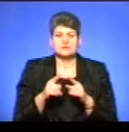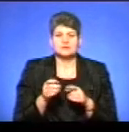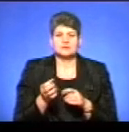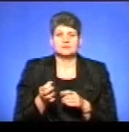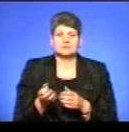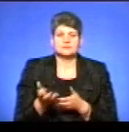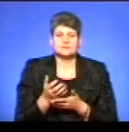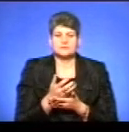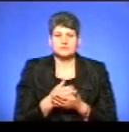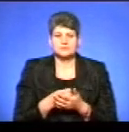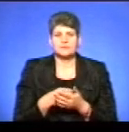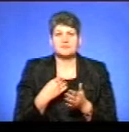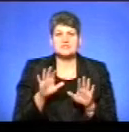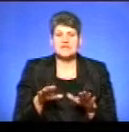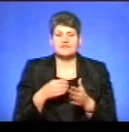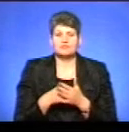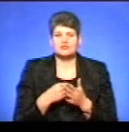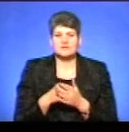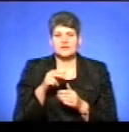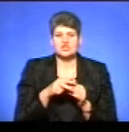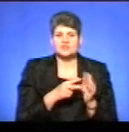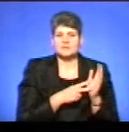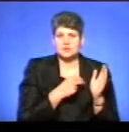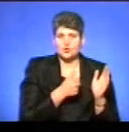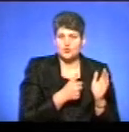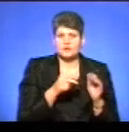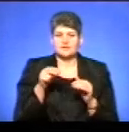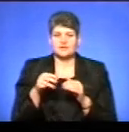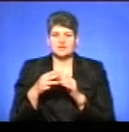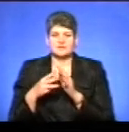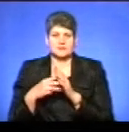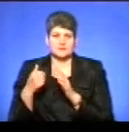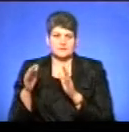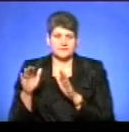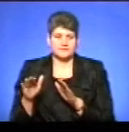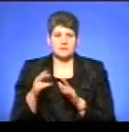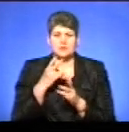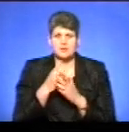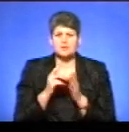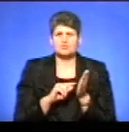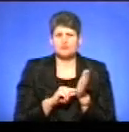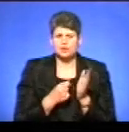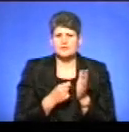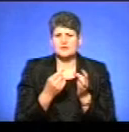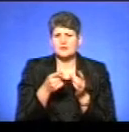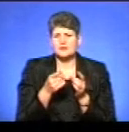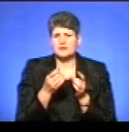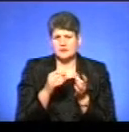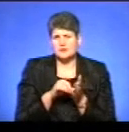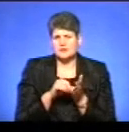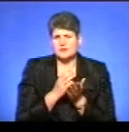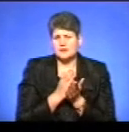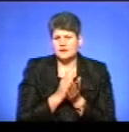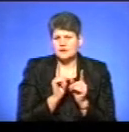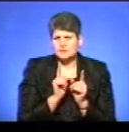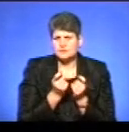податків, співвідношення 2018 рік і 2017 рік. Ми бачимо в довідці такий елемент присутній.